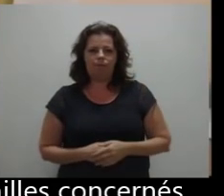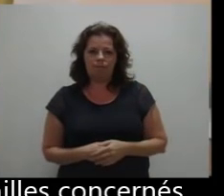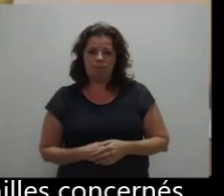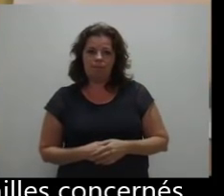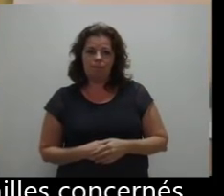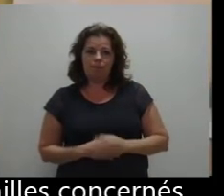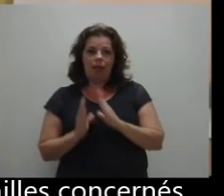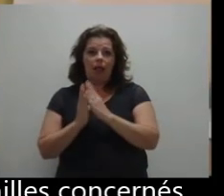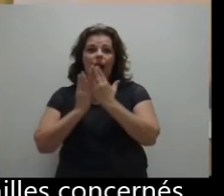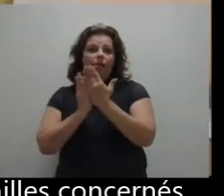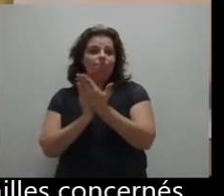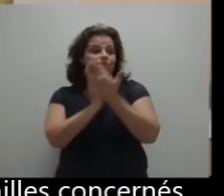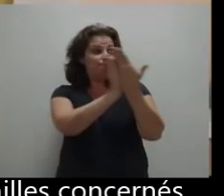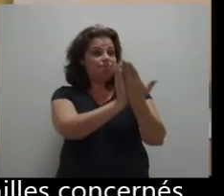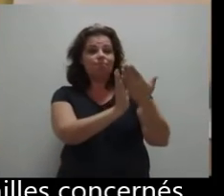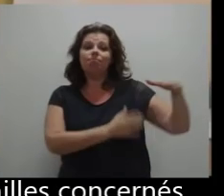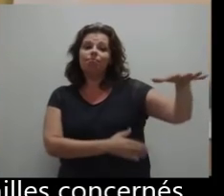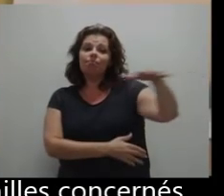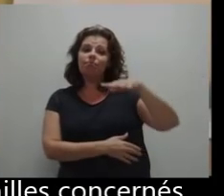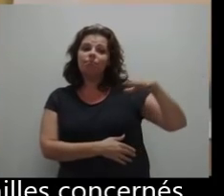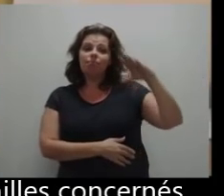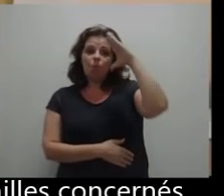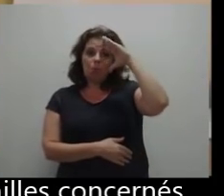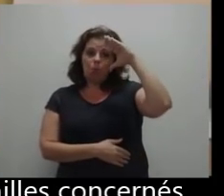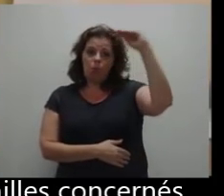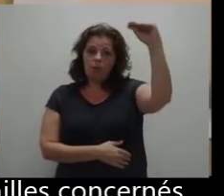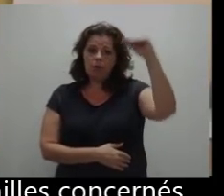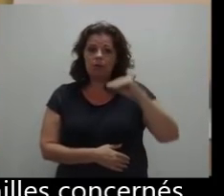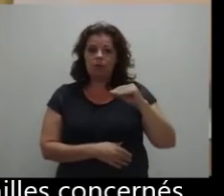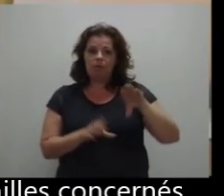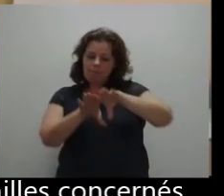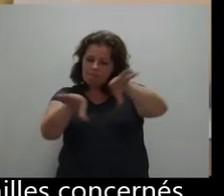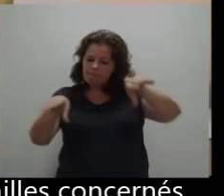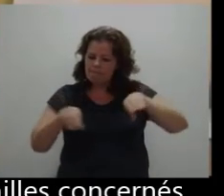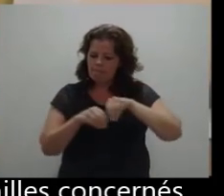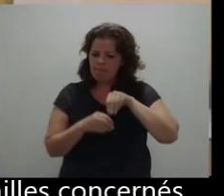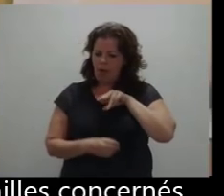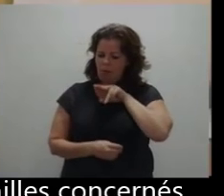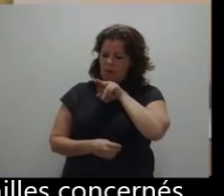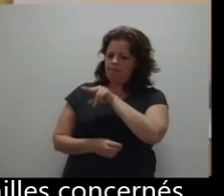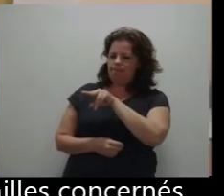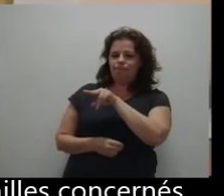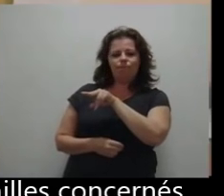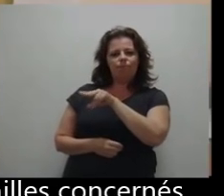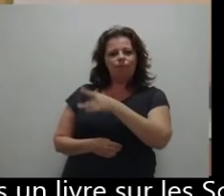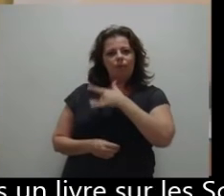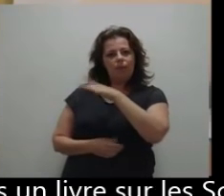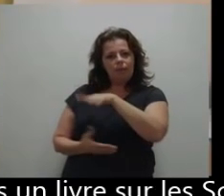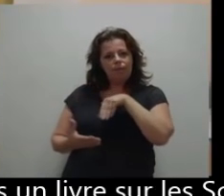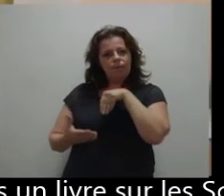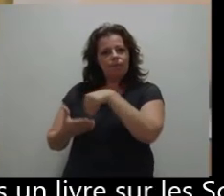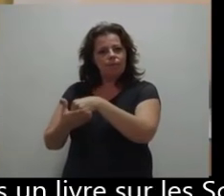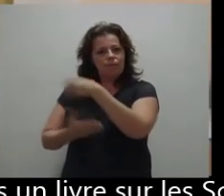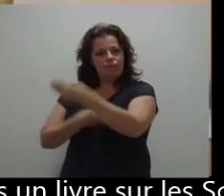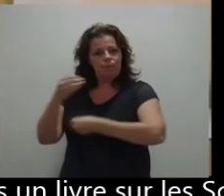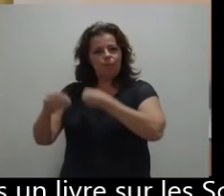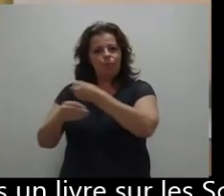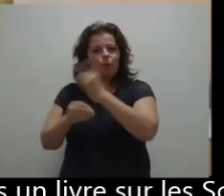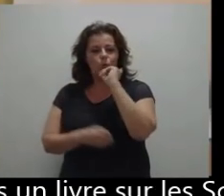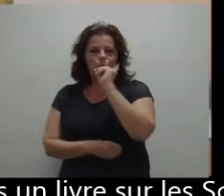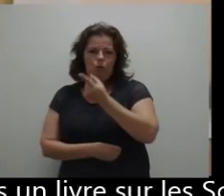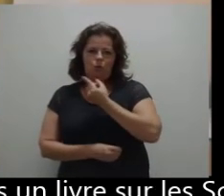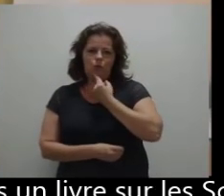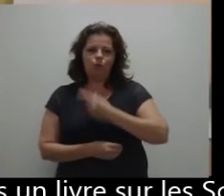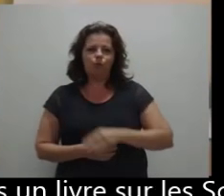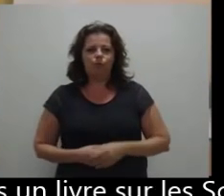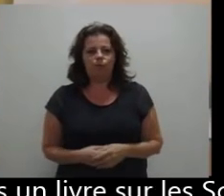professionnels et aux familles concernées par le monde de la surdité. J'ajoute pour finir